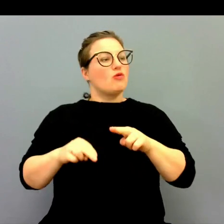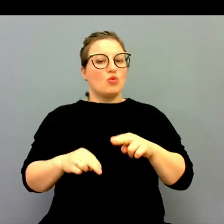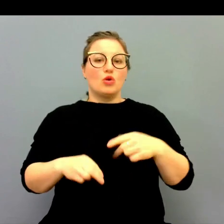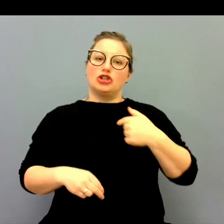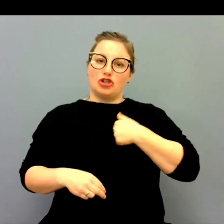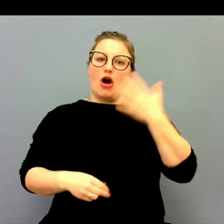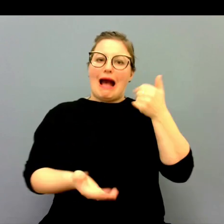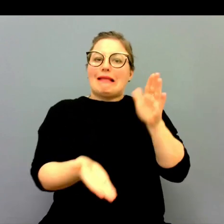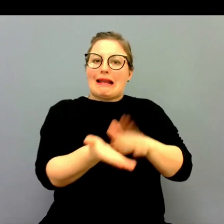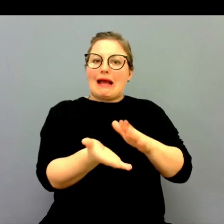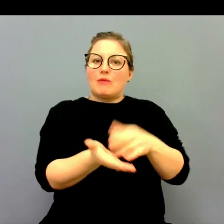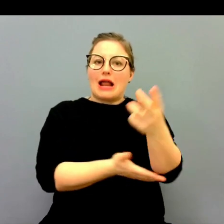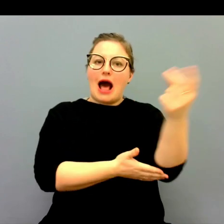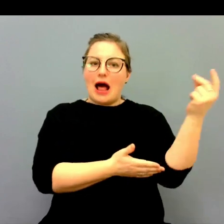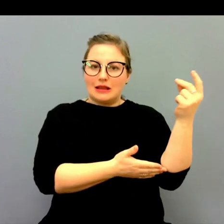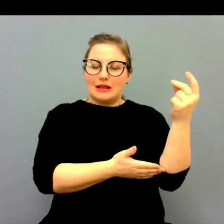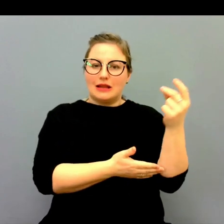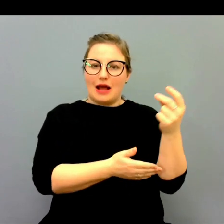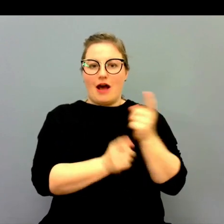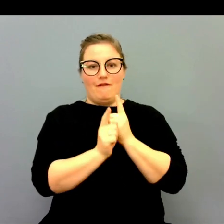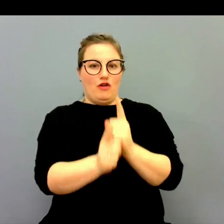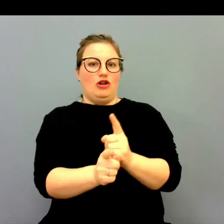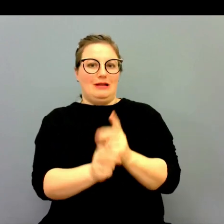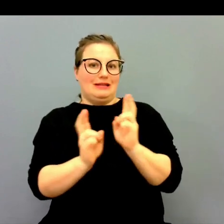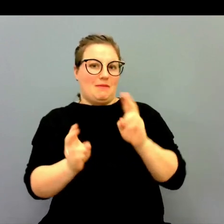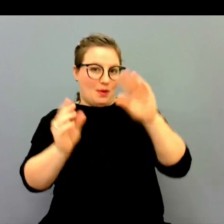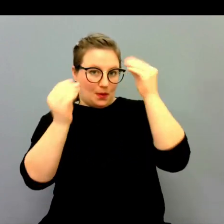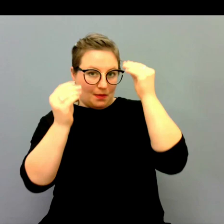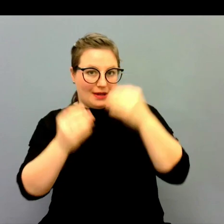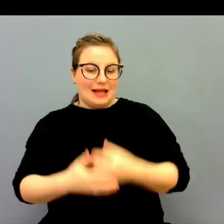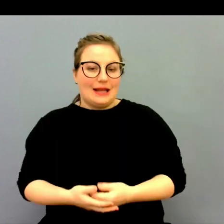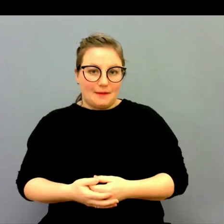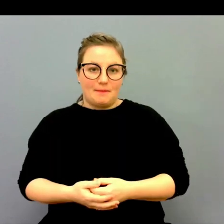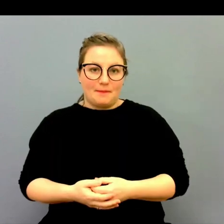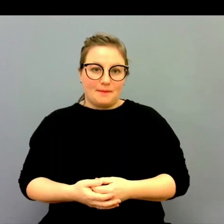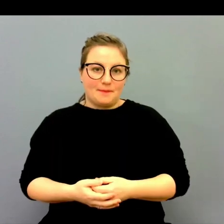faktiskt rekommenderar andra människor att gå samma utbildning.